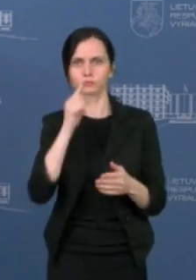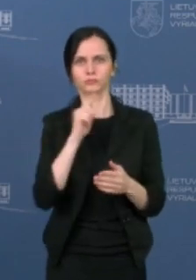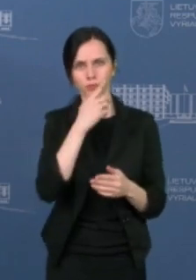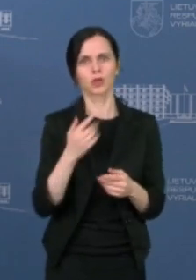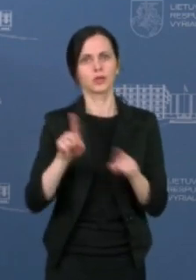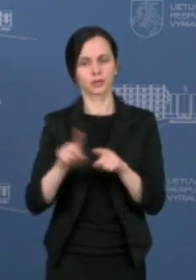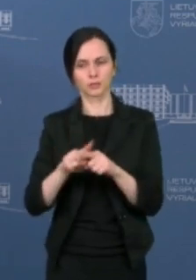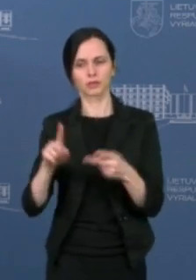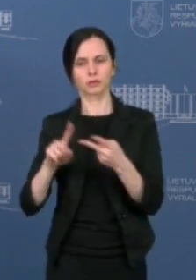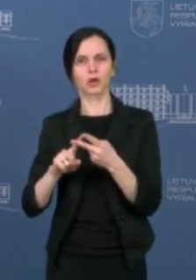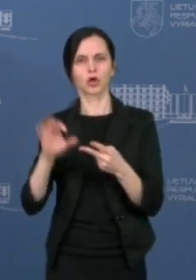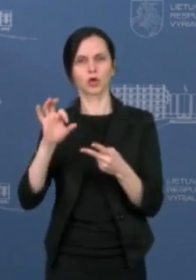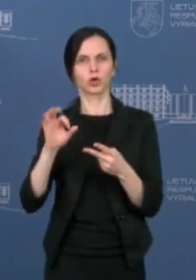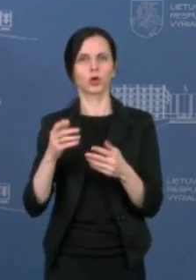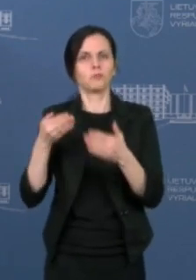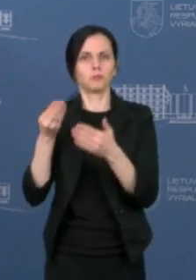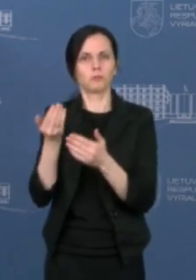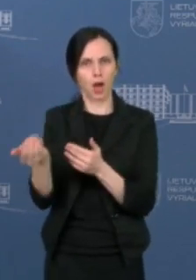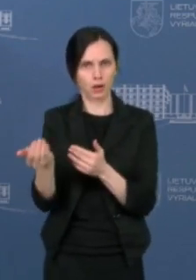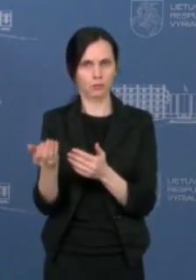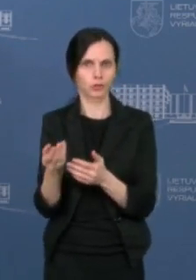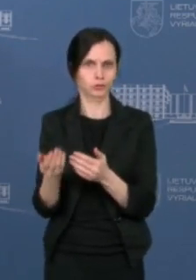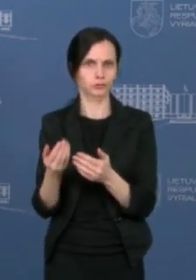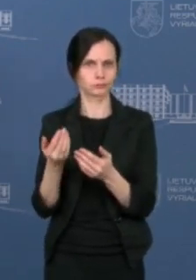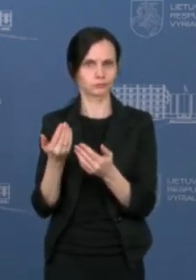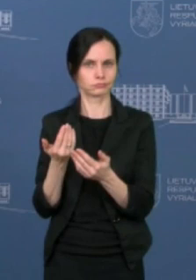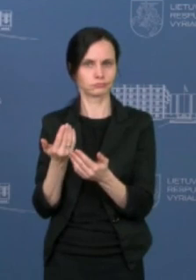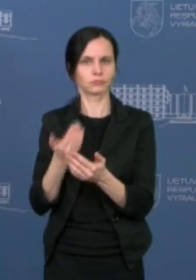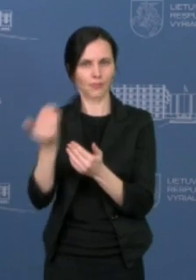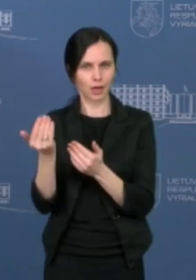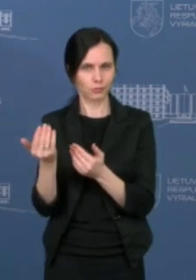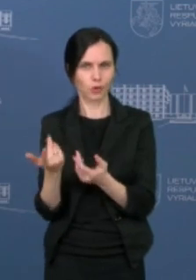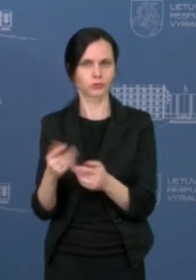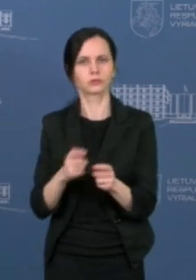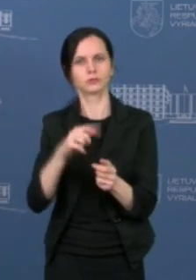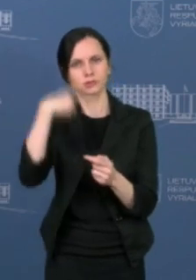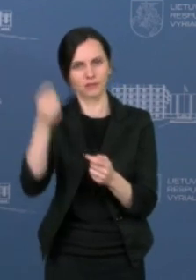šį klausimą perkelėti į kitą savaitę? Čia trys gal klausimai yra, ar ne?